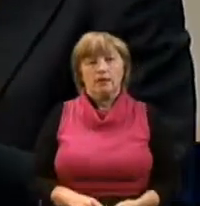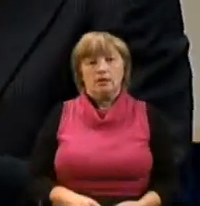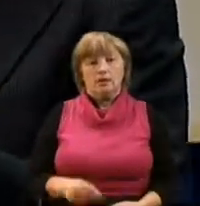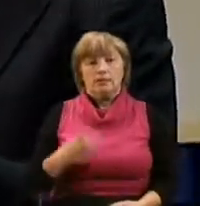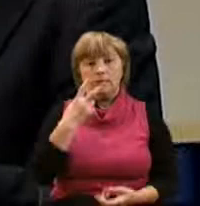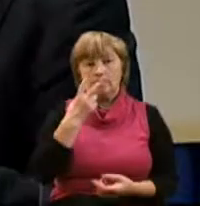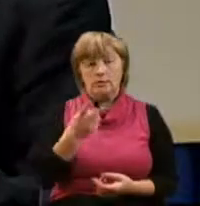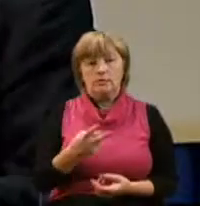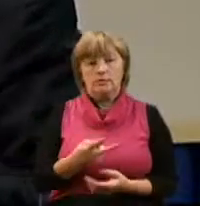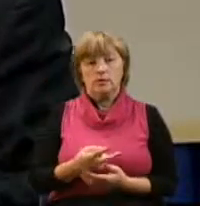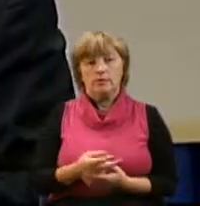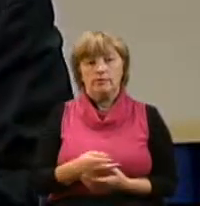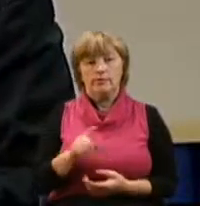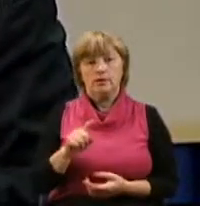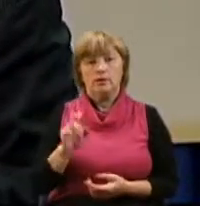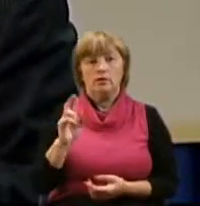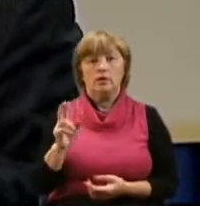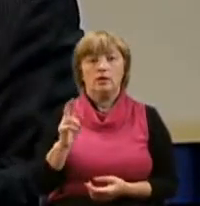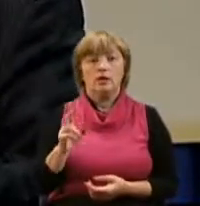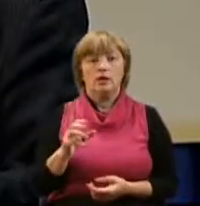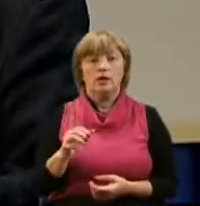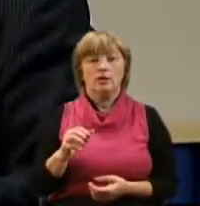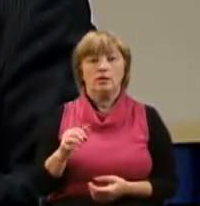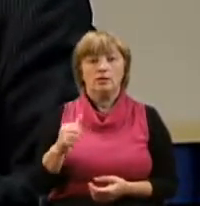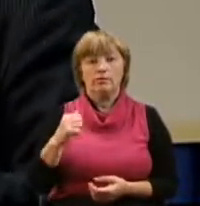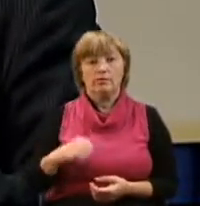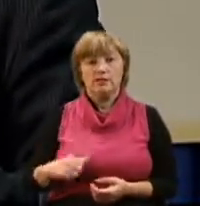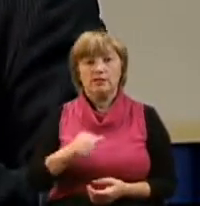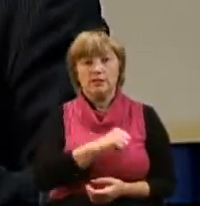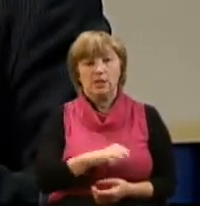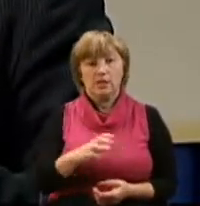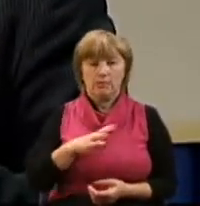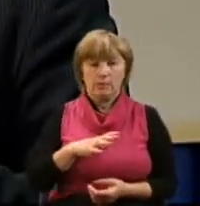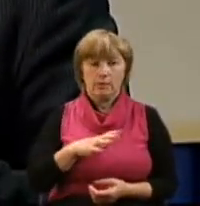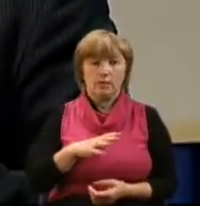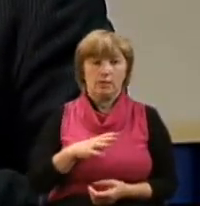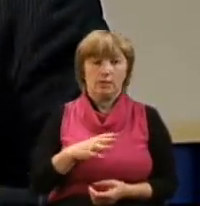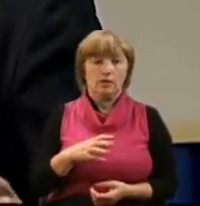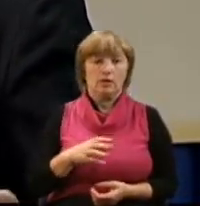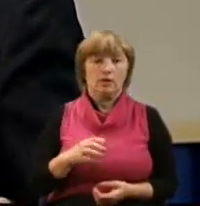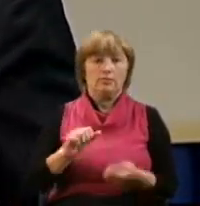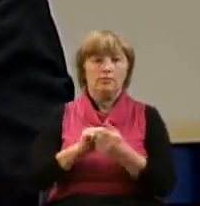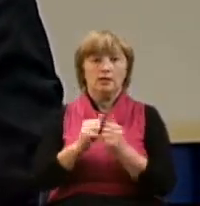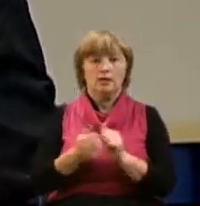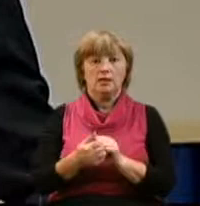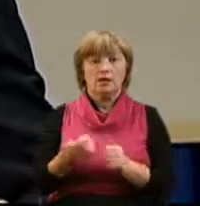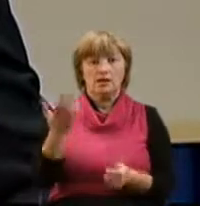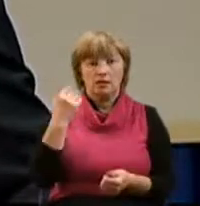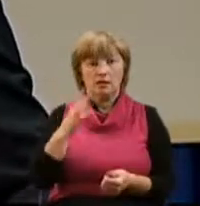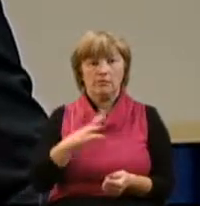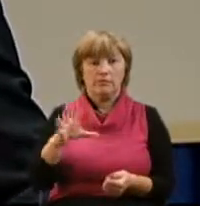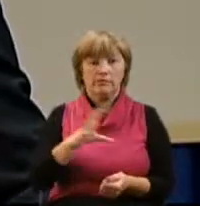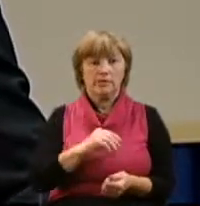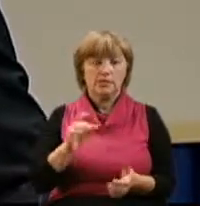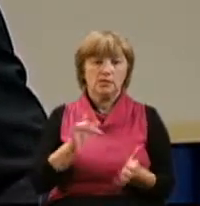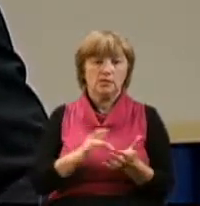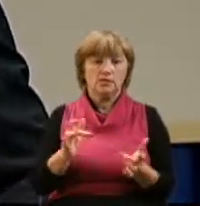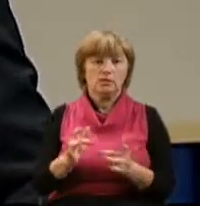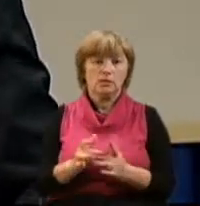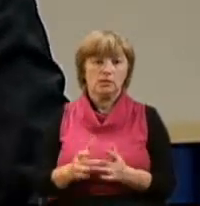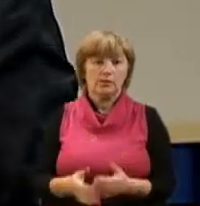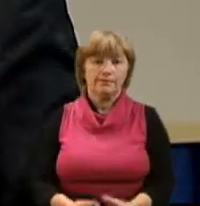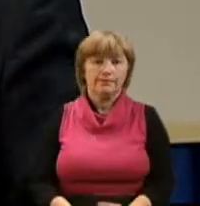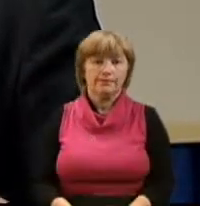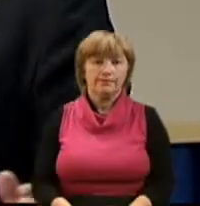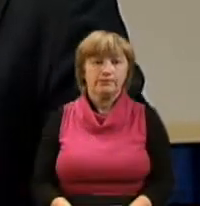давайте посмотрим на то, как вел себя апостол Петр, когда он был с Иисусом. По